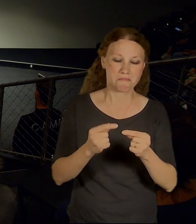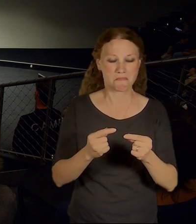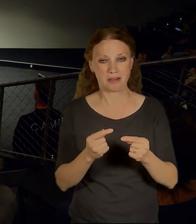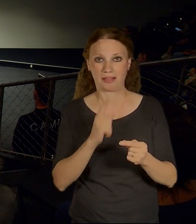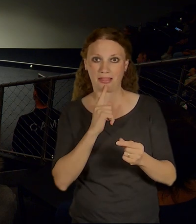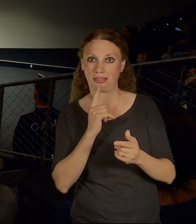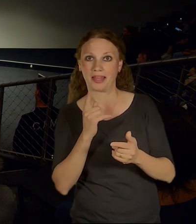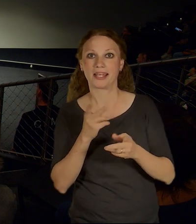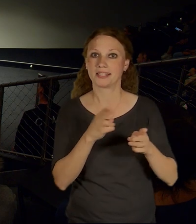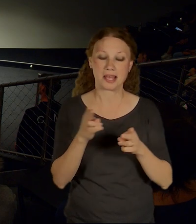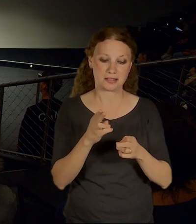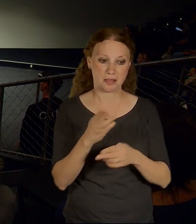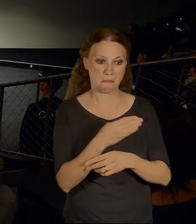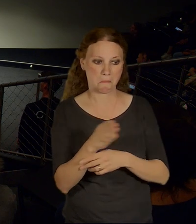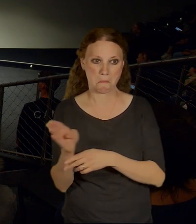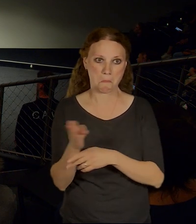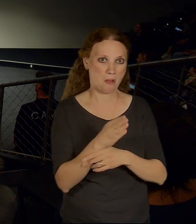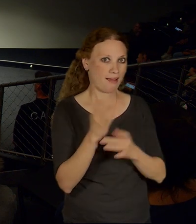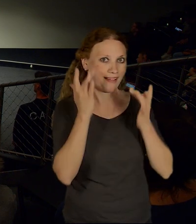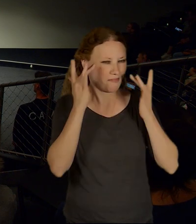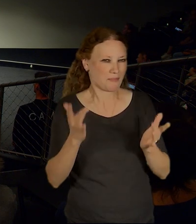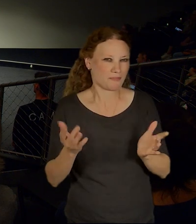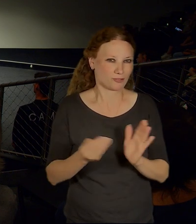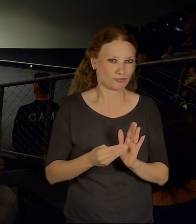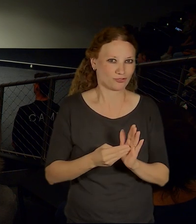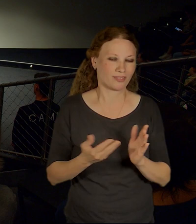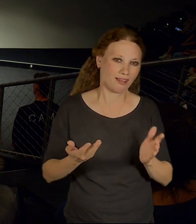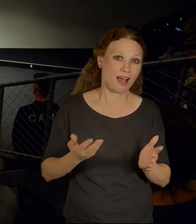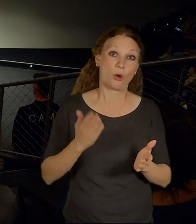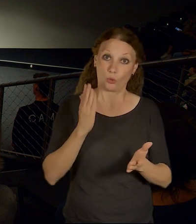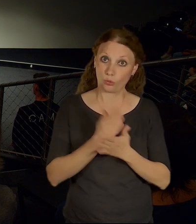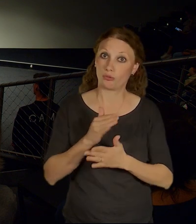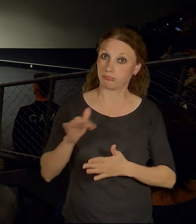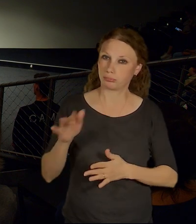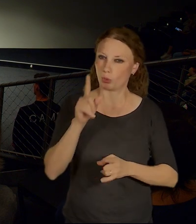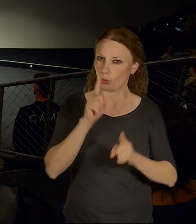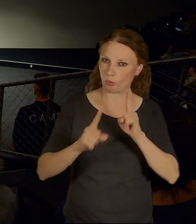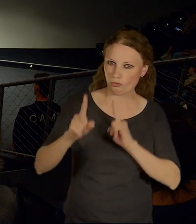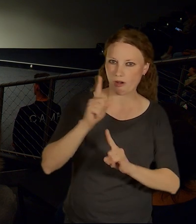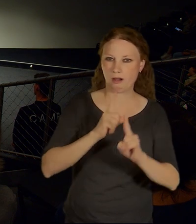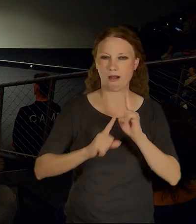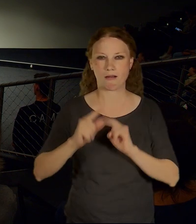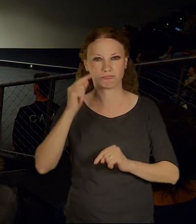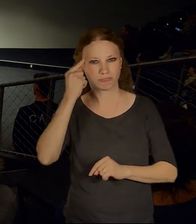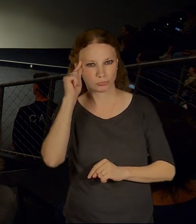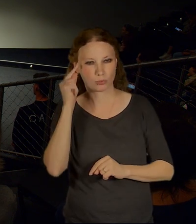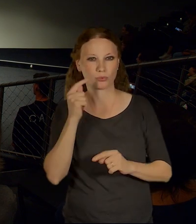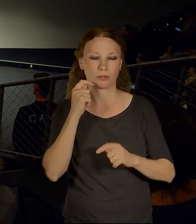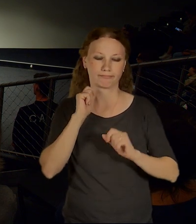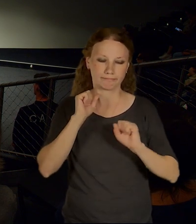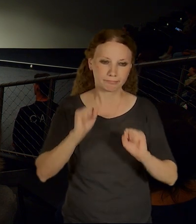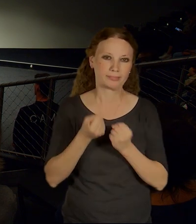vydat. Ale určitě se vlastně uvažuje o zpracování vlastně nějakého konceptního materiálu, nějaké studie,